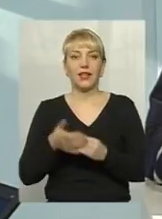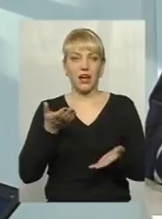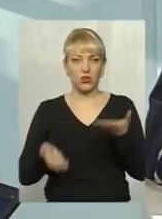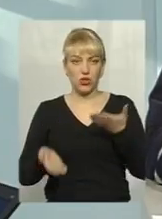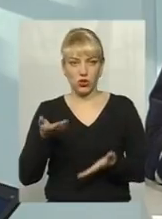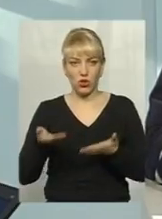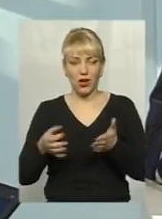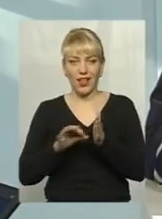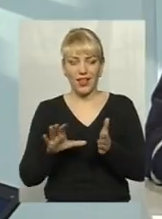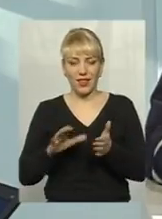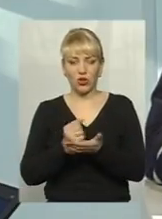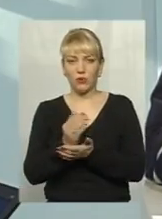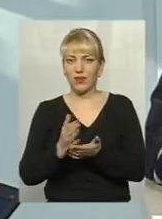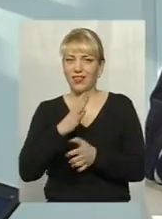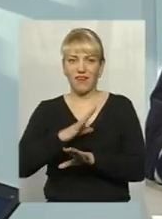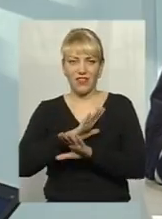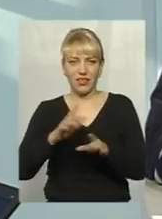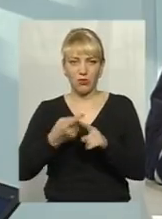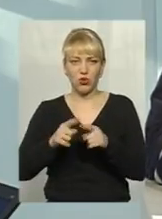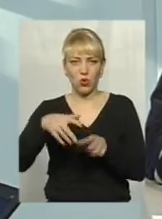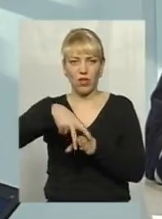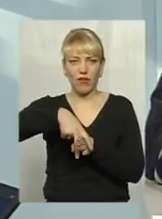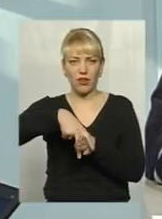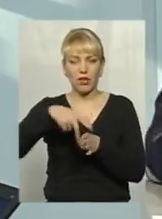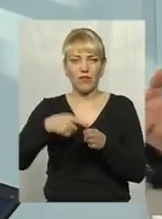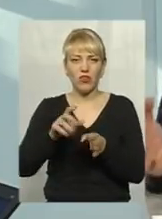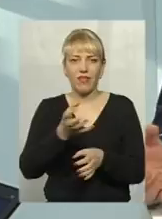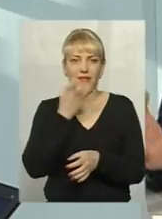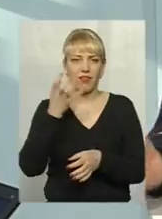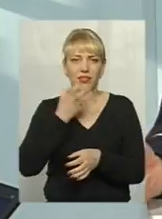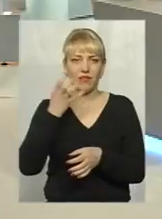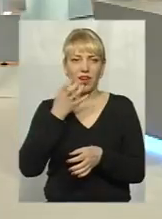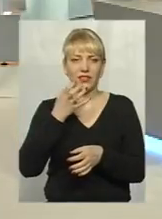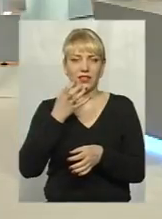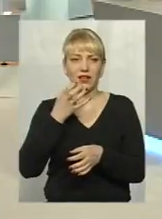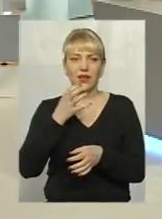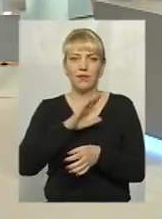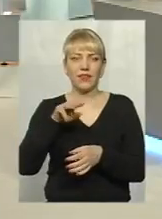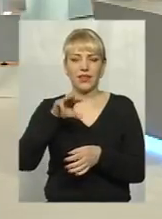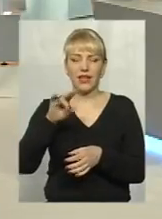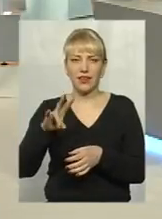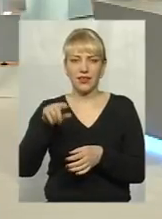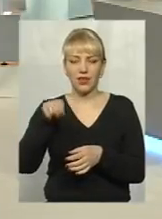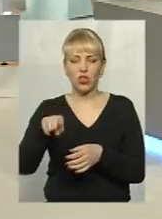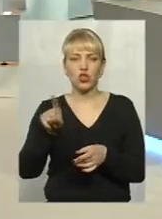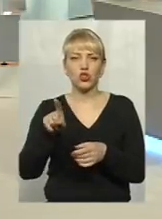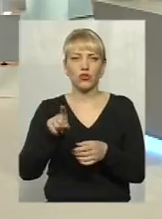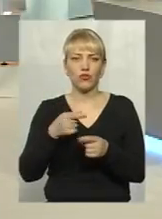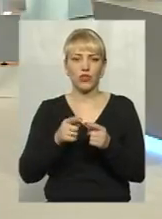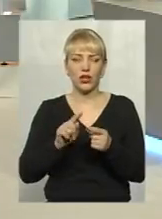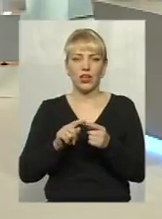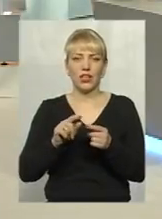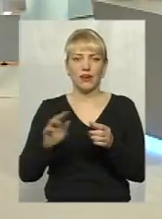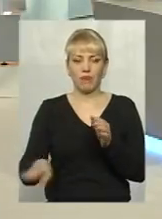Якщо електромережа не витримає цього навантаження, вона просто нагрівається не тен, той, що має нагрітися в електроубогрівачі, а сама